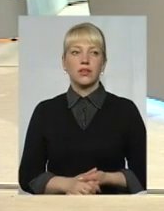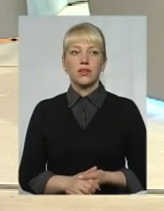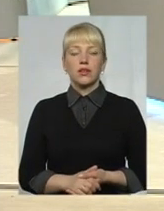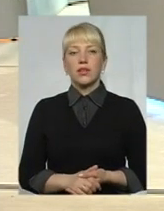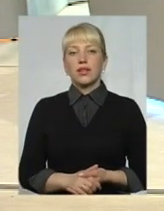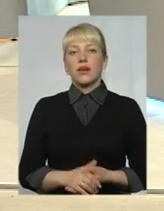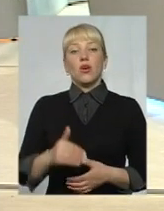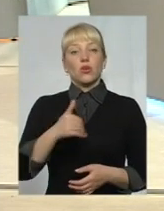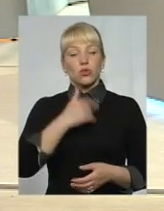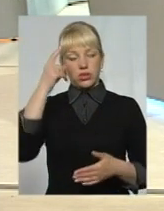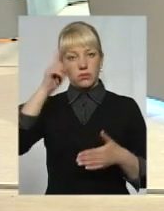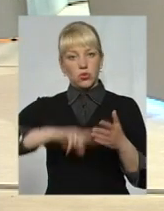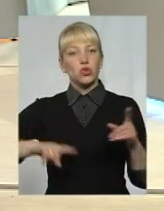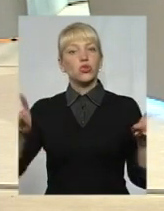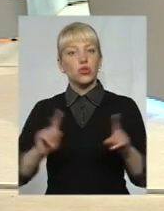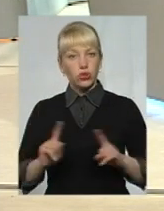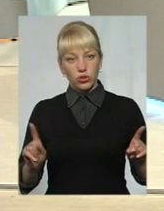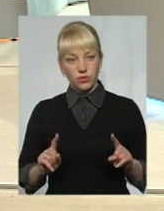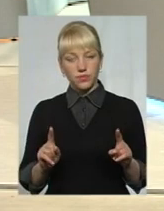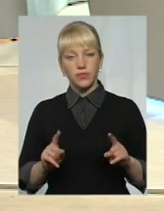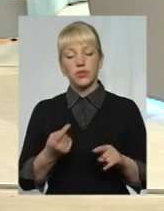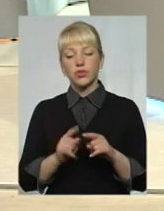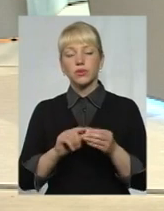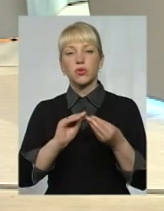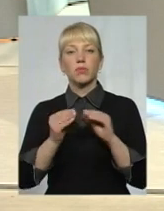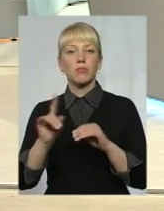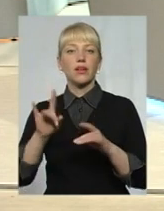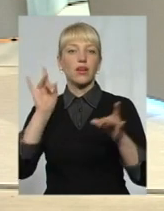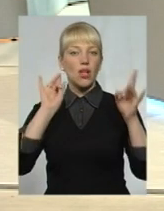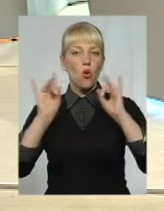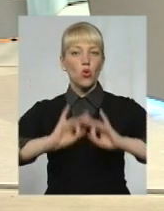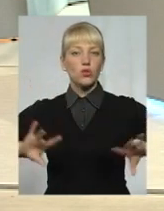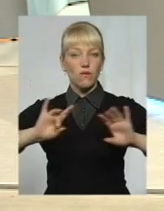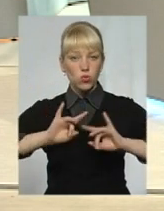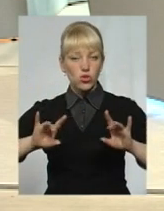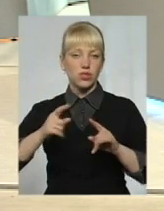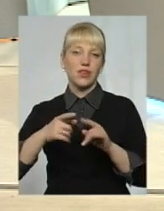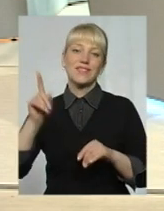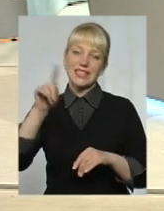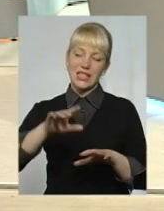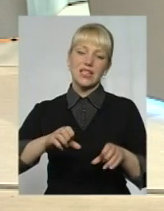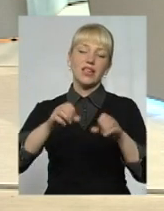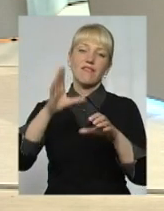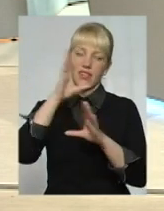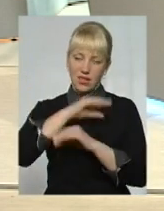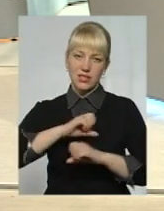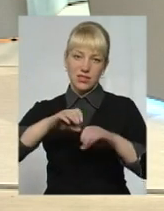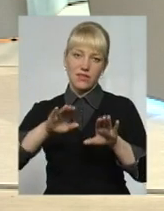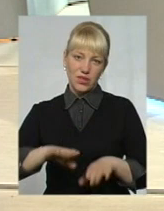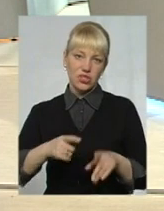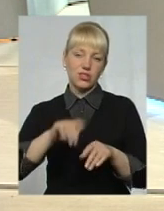Що ж, хочуся сподіватися,-таки, що у ті проблеми, які озвучені, все-таки вдасться вирішити, і наше